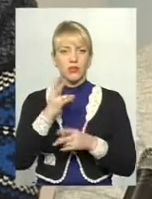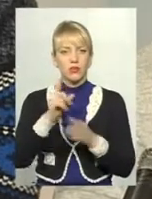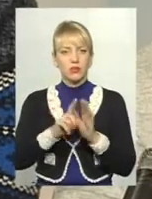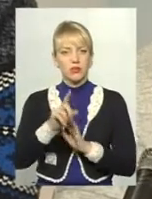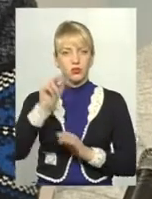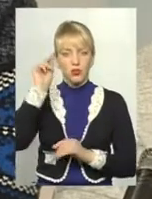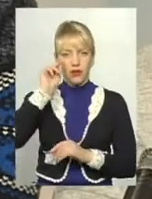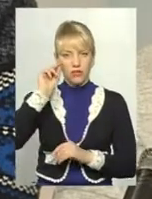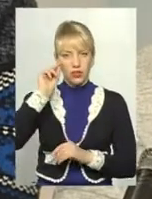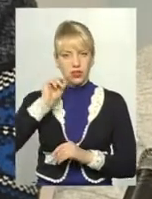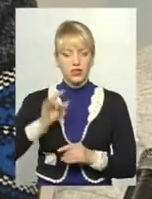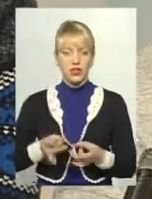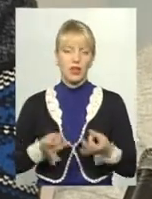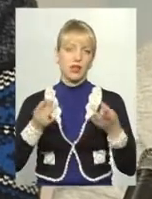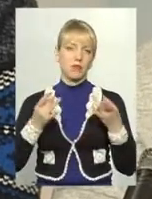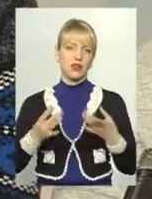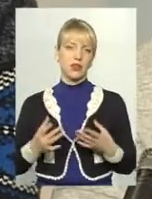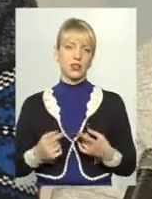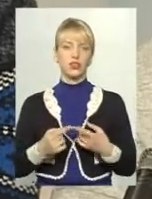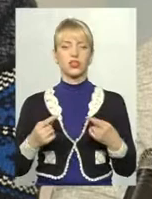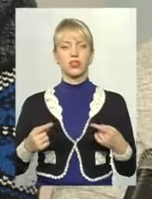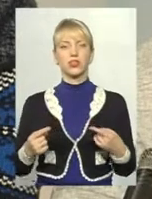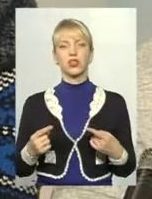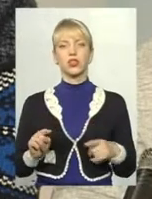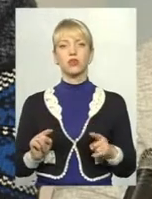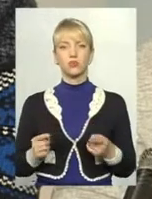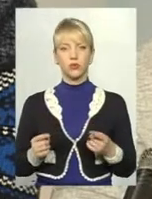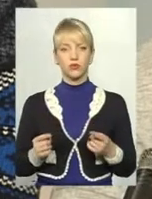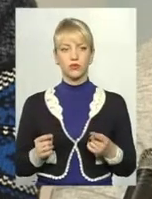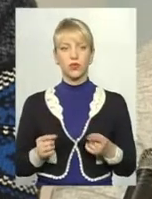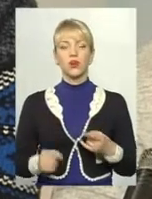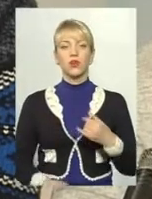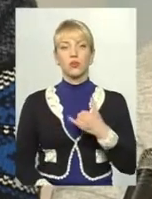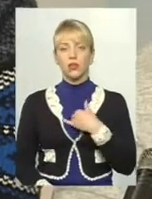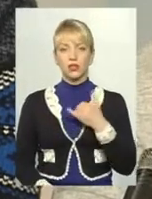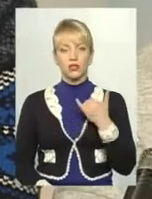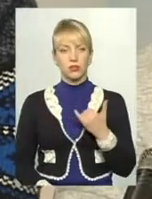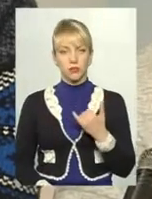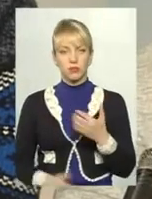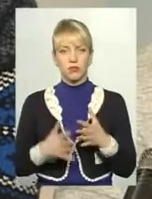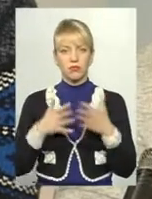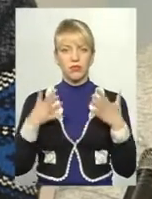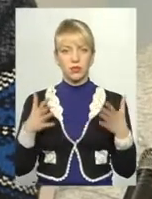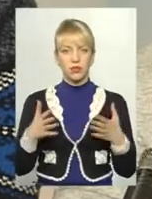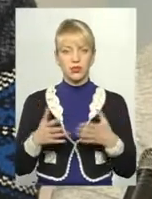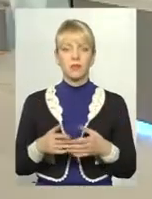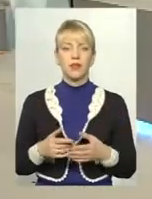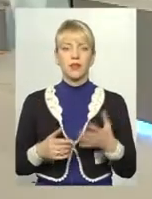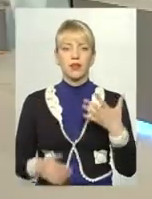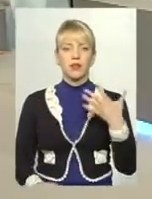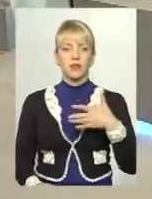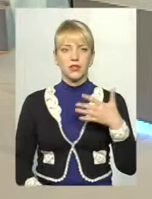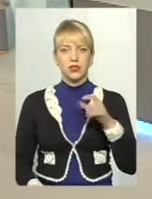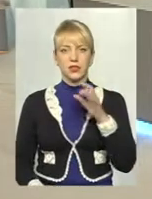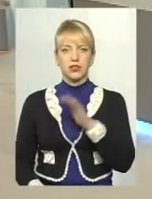найелементарніших речей. Тому в нас сьогодні більше півсотні дітей займається в